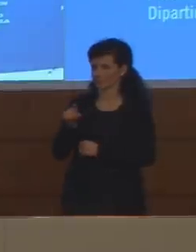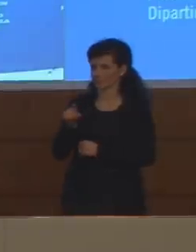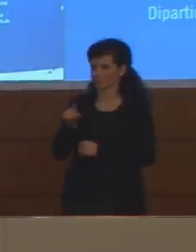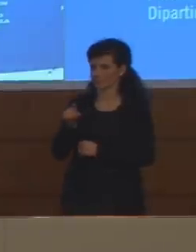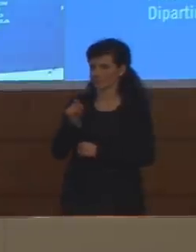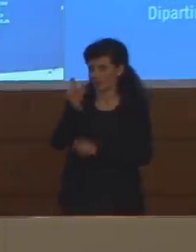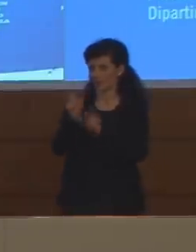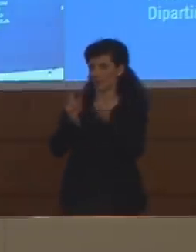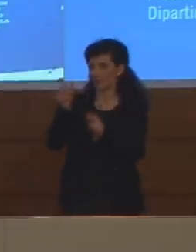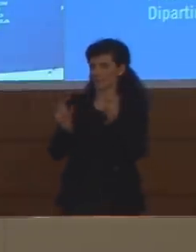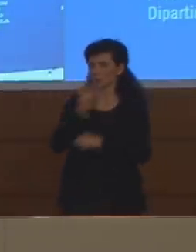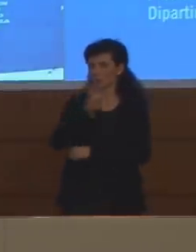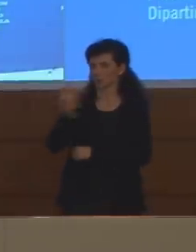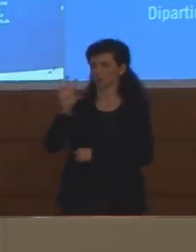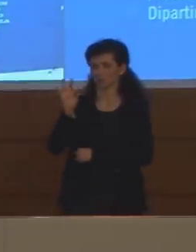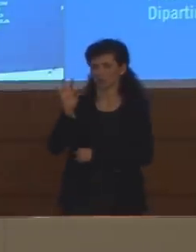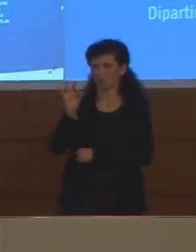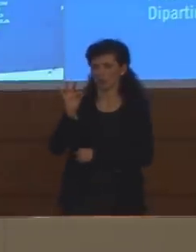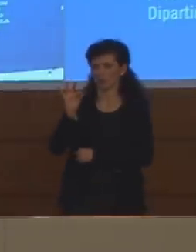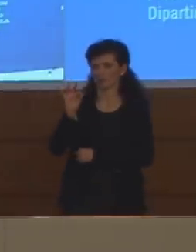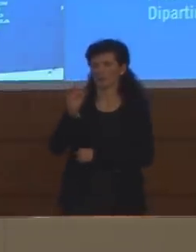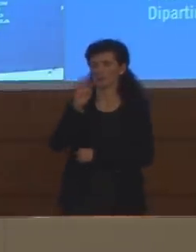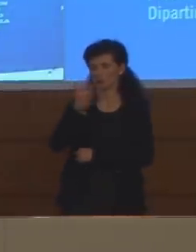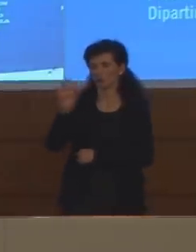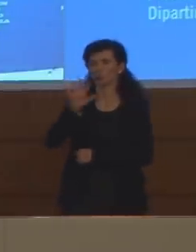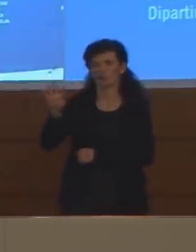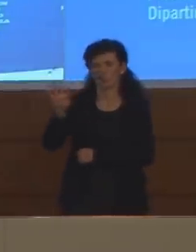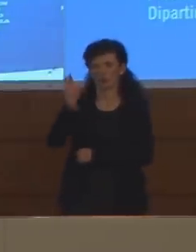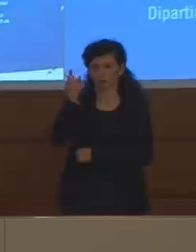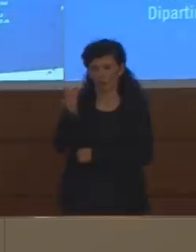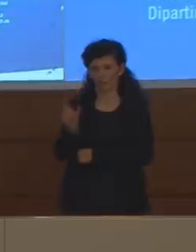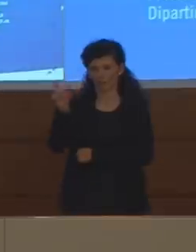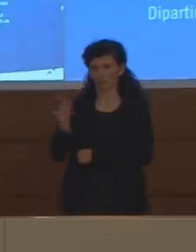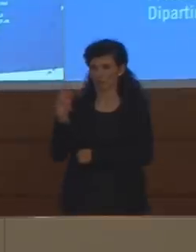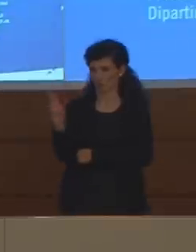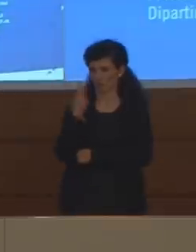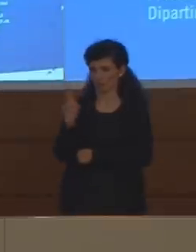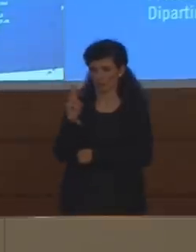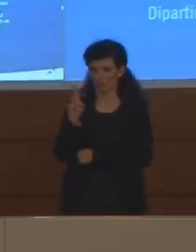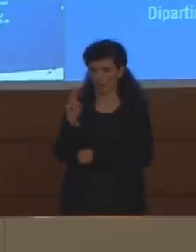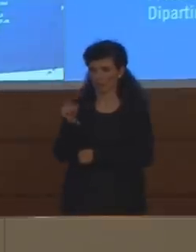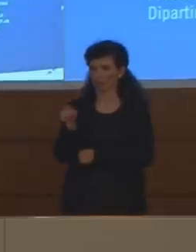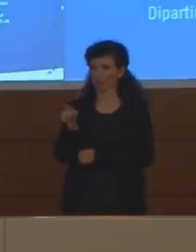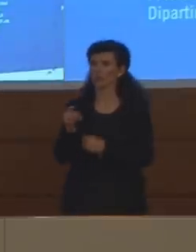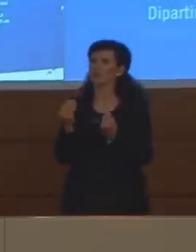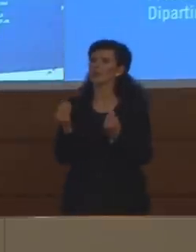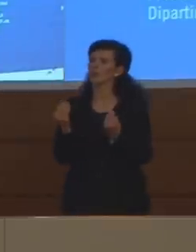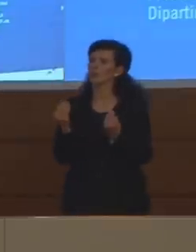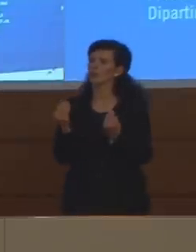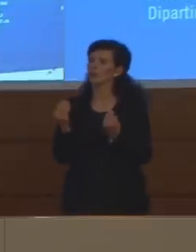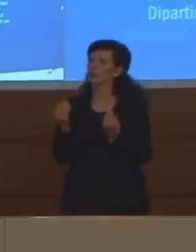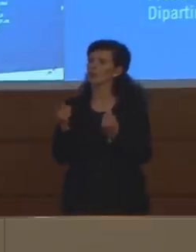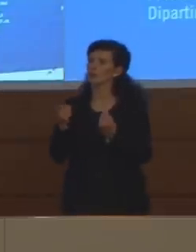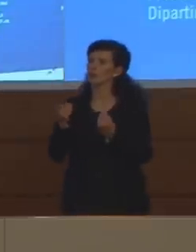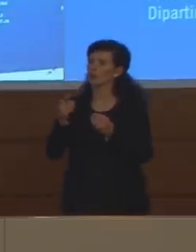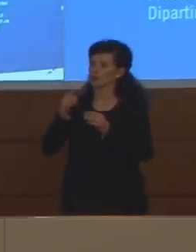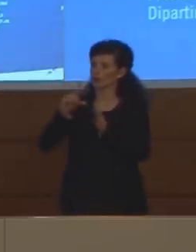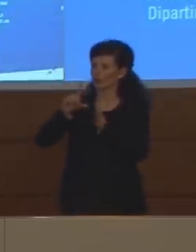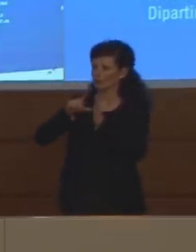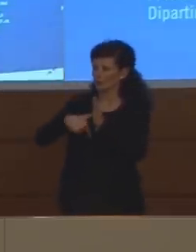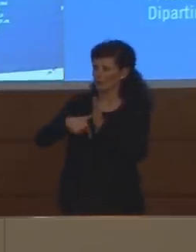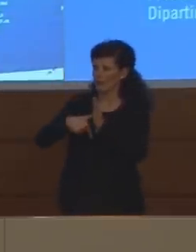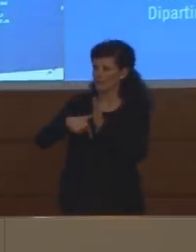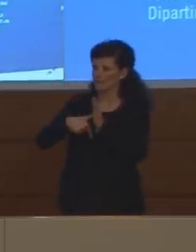morte comunicate oggi quando sono veramente morte? Cioè quale è il lasso di tempo fra